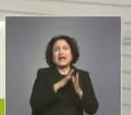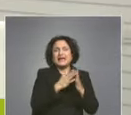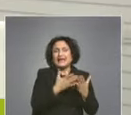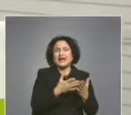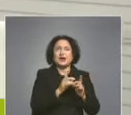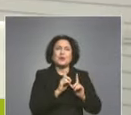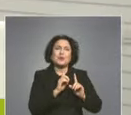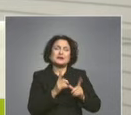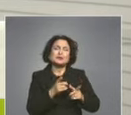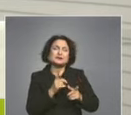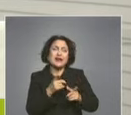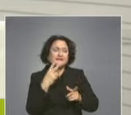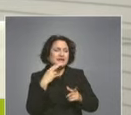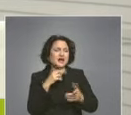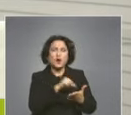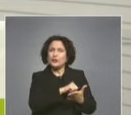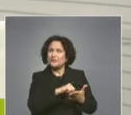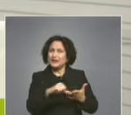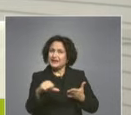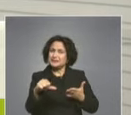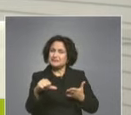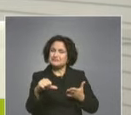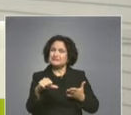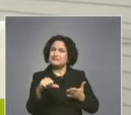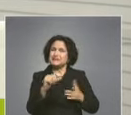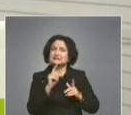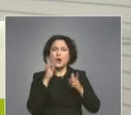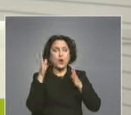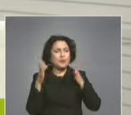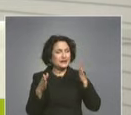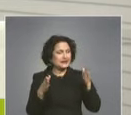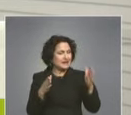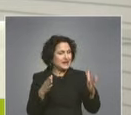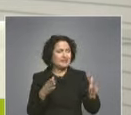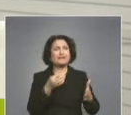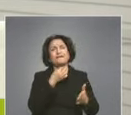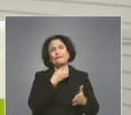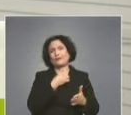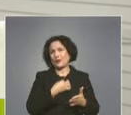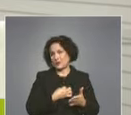това, може би е редно да отбележим за един определен литературен вкус.